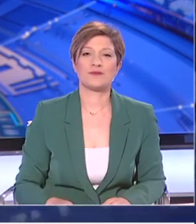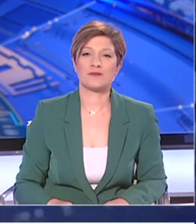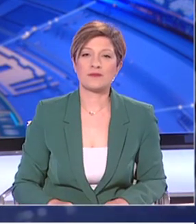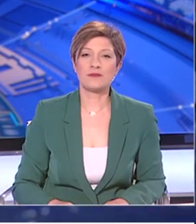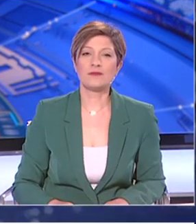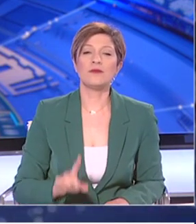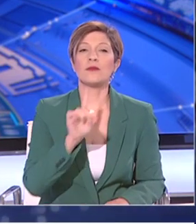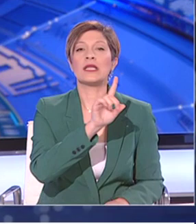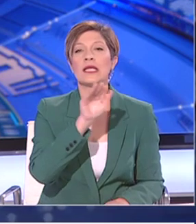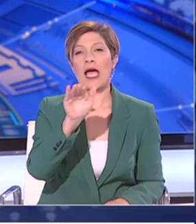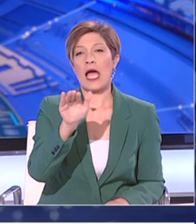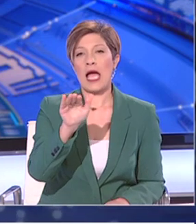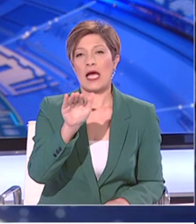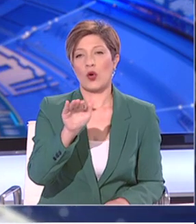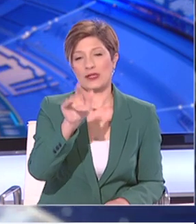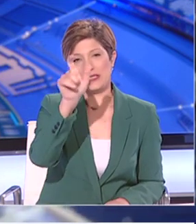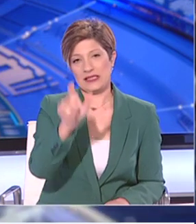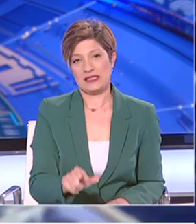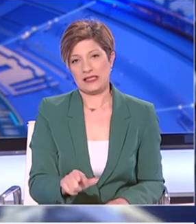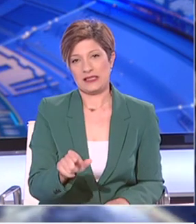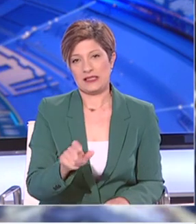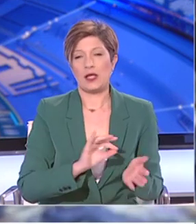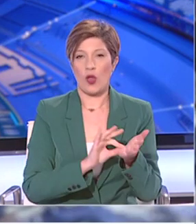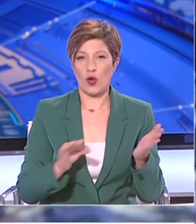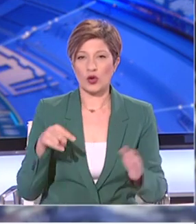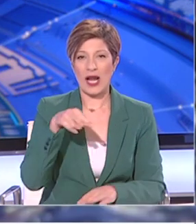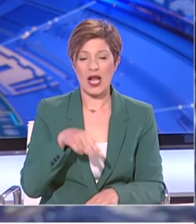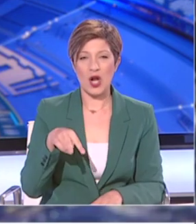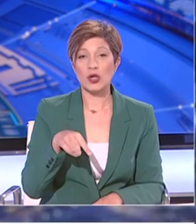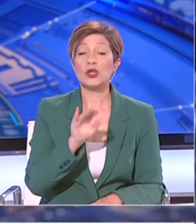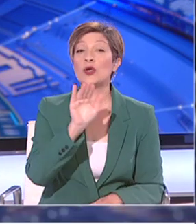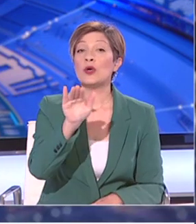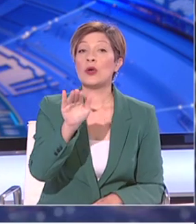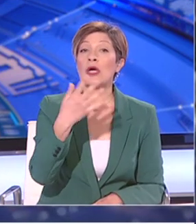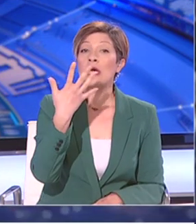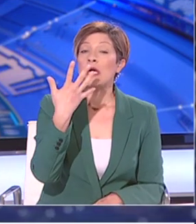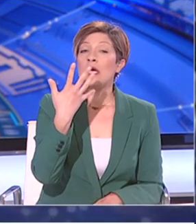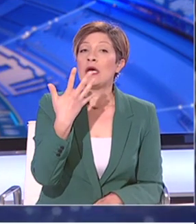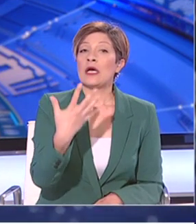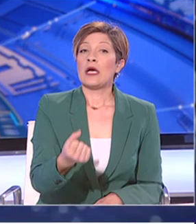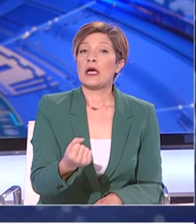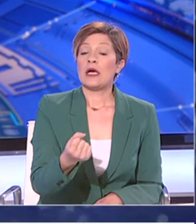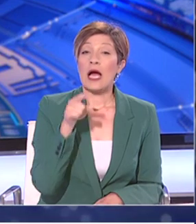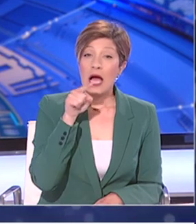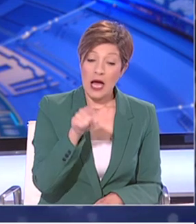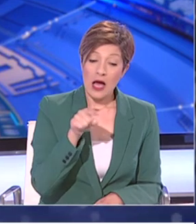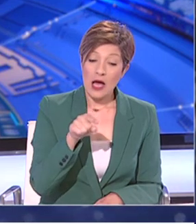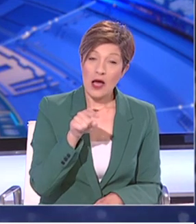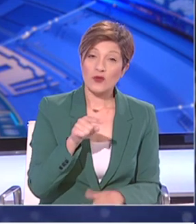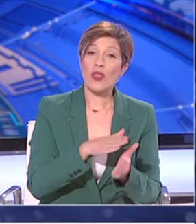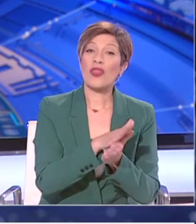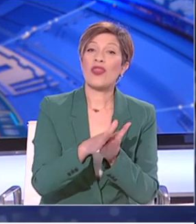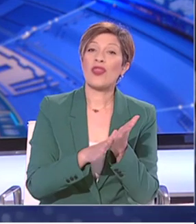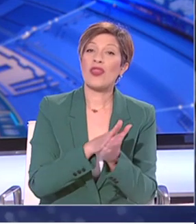Μια ερώτηση προς τον κύριο Λοΐζου αρχικά. Υπάρχουν ενδείξεις για την αποτελεσματικότητα των